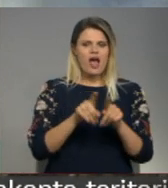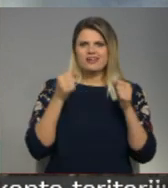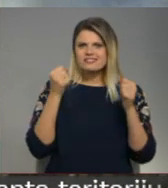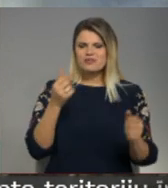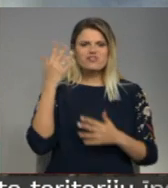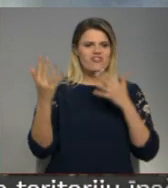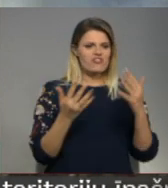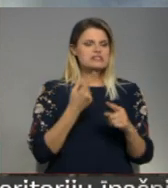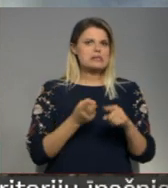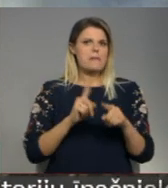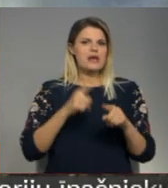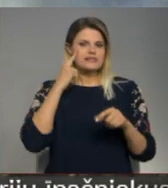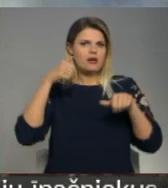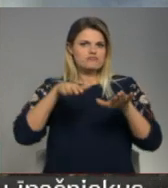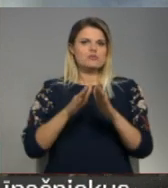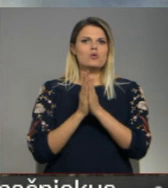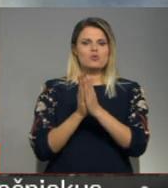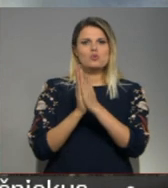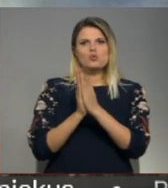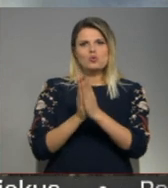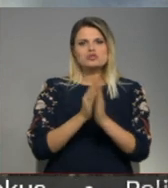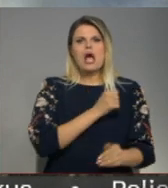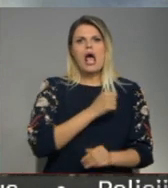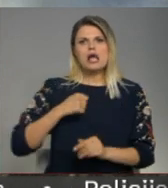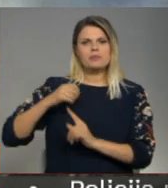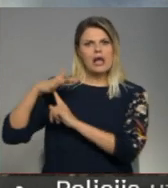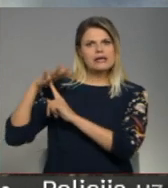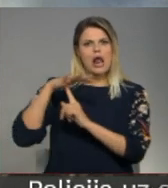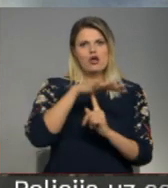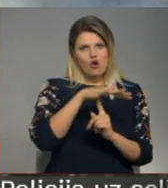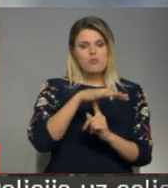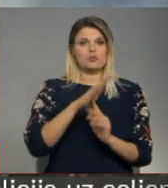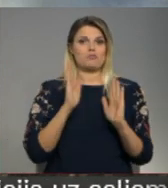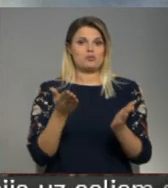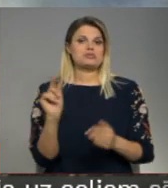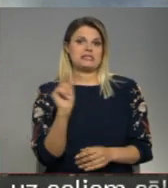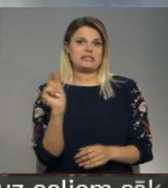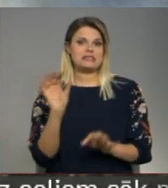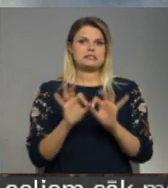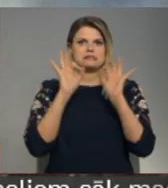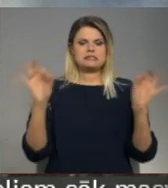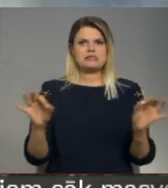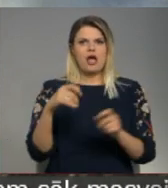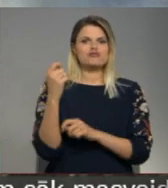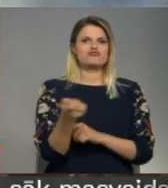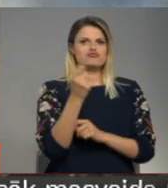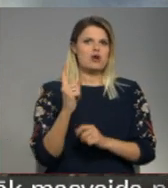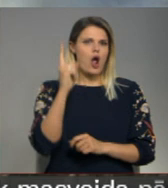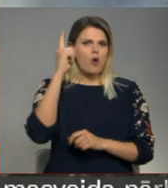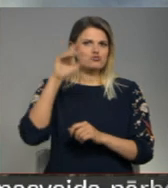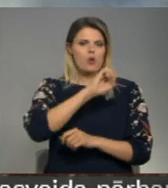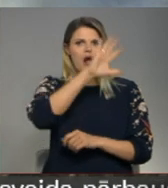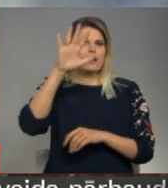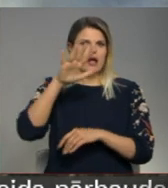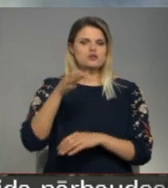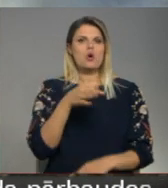vējš ir nolemts piesaistīt Nacionālo bruņotos tāku helikopteri, kurš arī tuvākajā laikā uzsāks dzēšanas darbs no augšas tiešajā